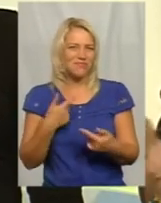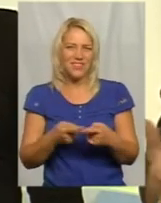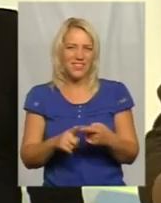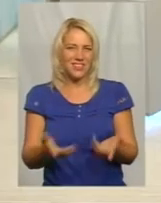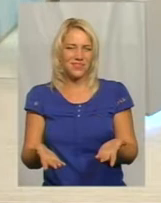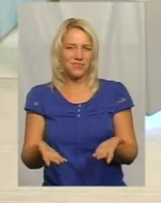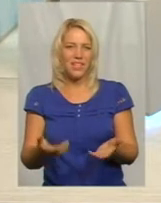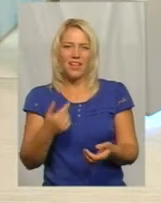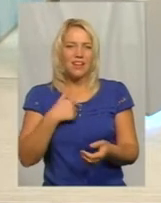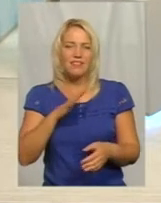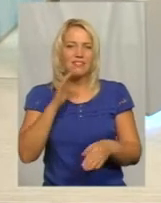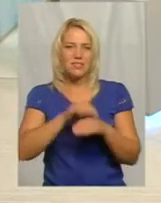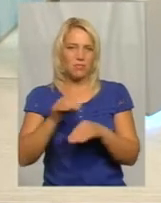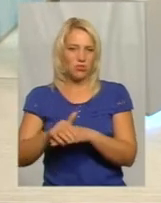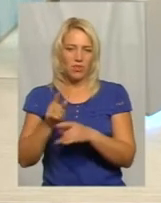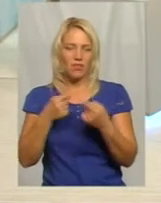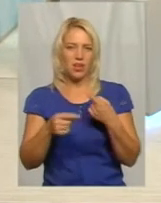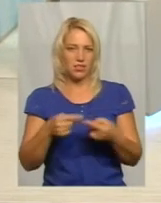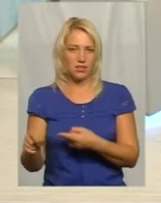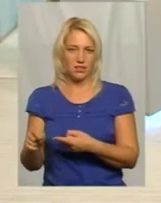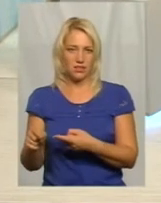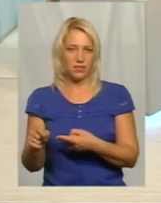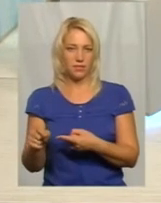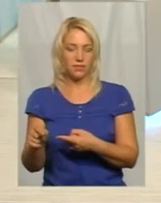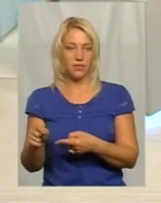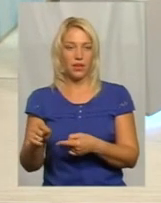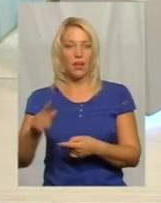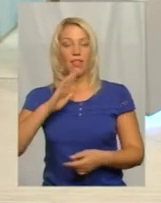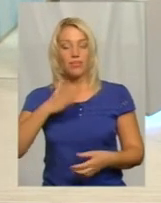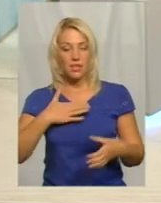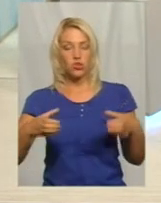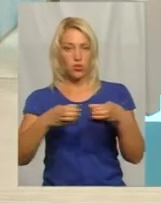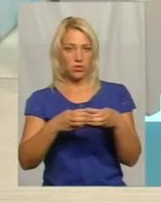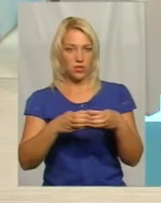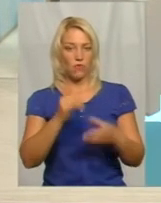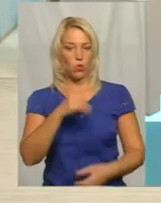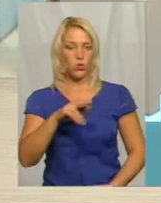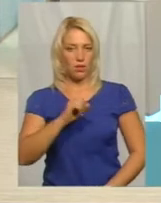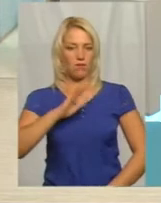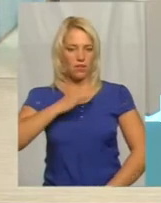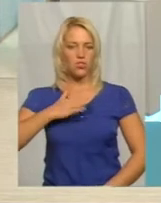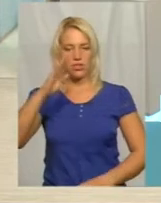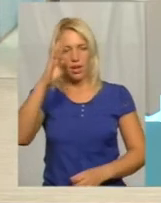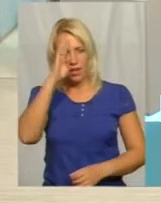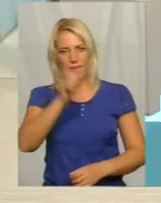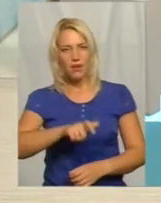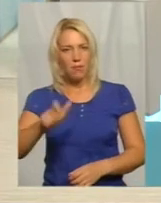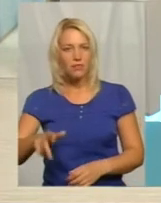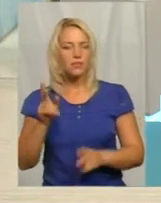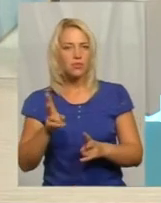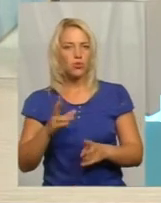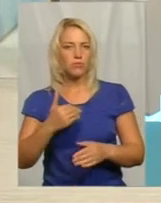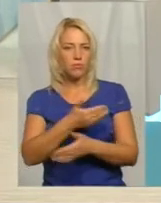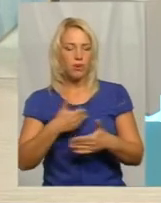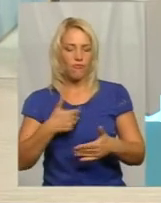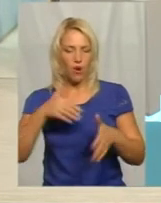Я не замечаю разини, тому що наш состав, состав УДА, вот ребята, с которими я в одних только